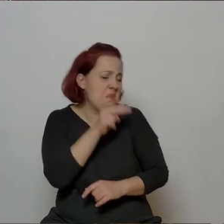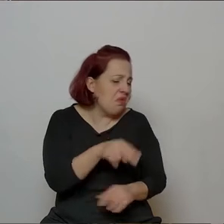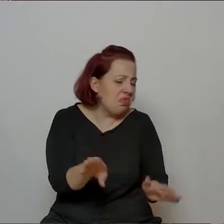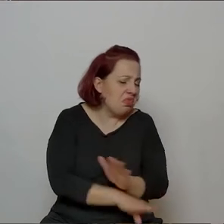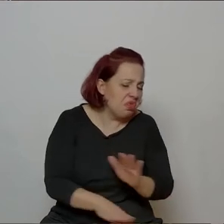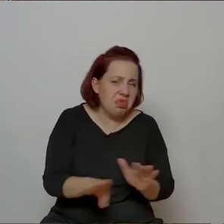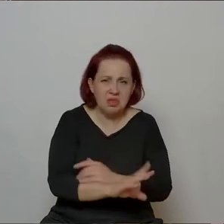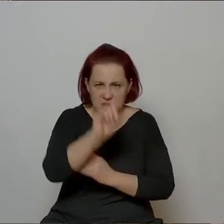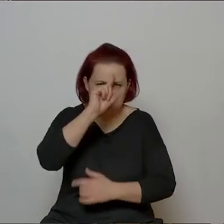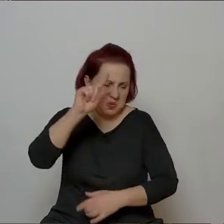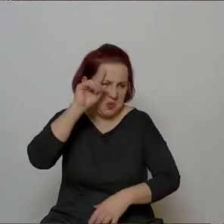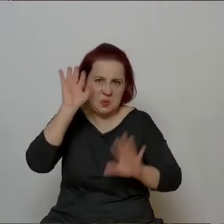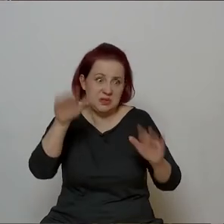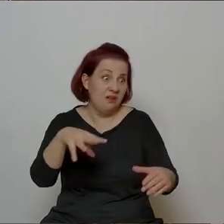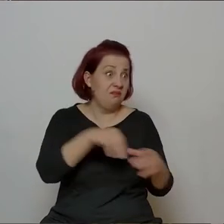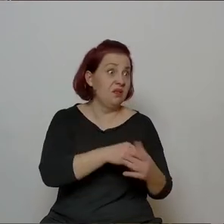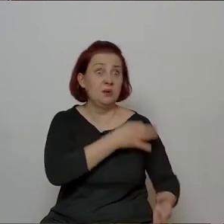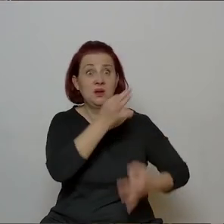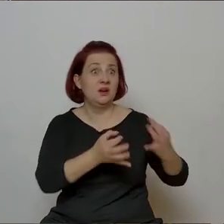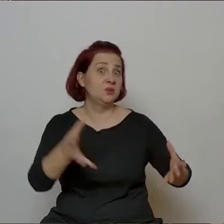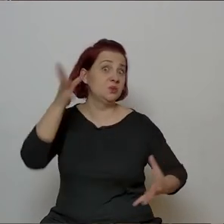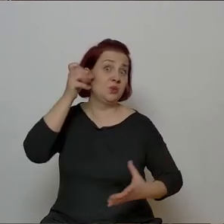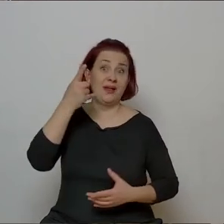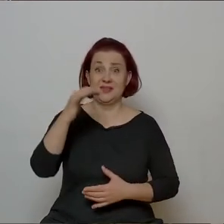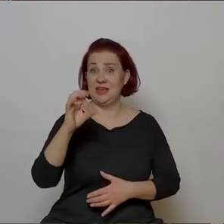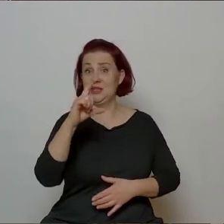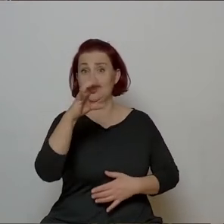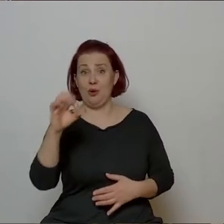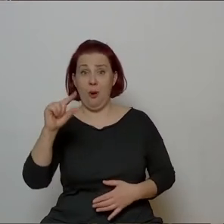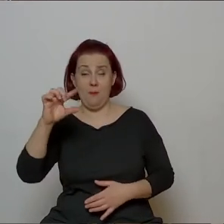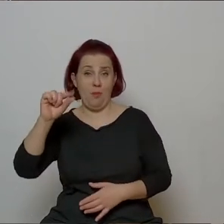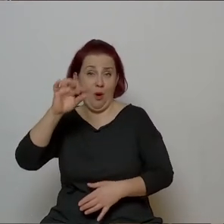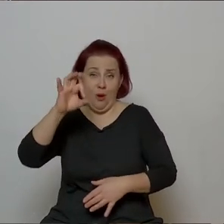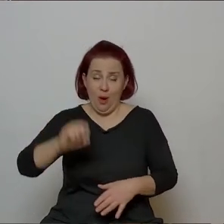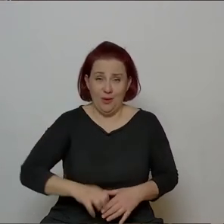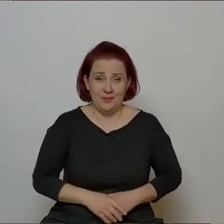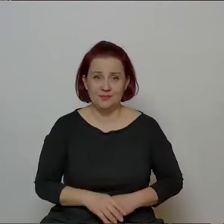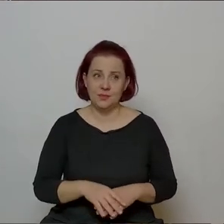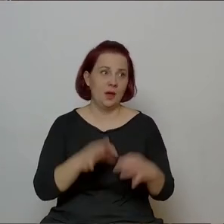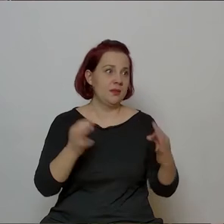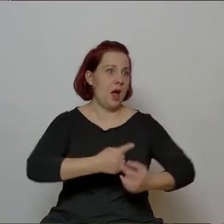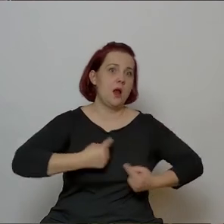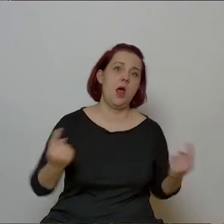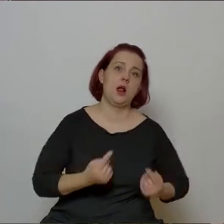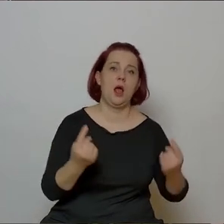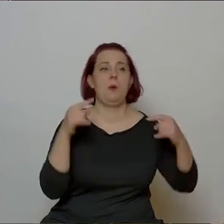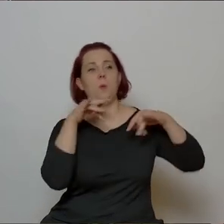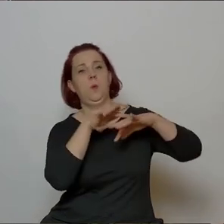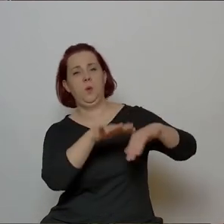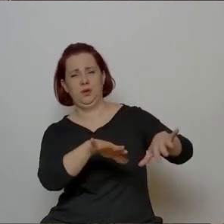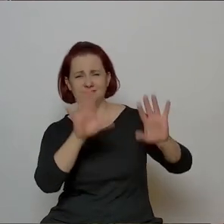żenującym disco polo, które jest ponad miarę reklamowane. Natomiast